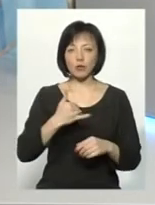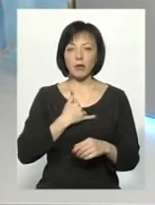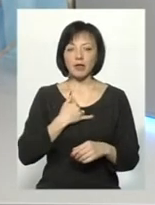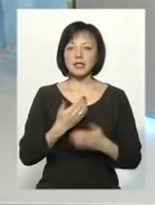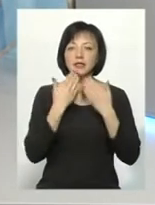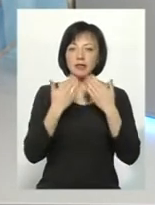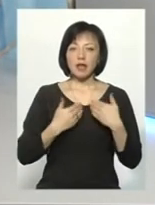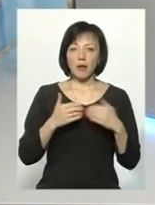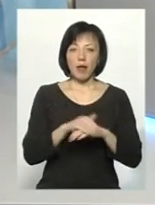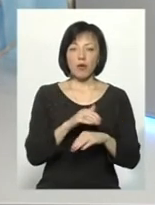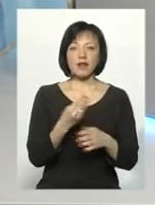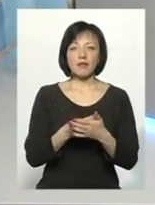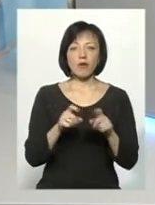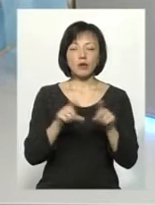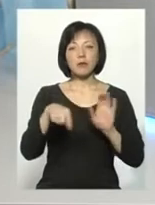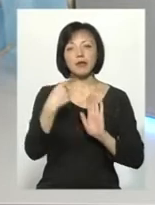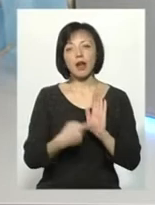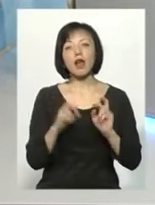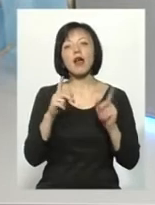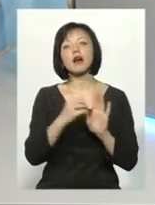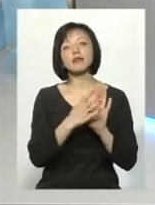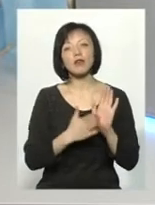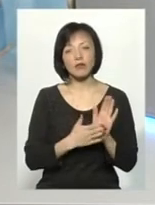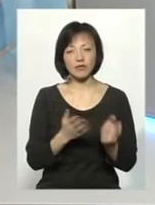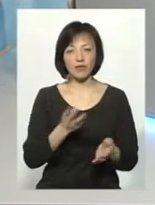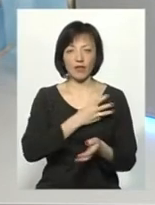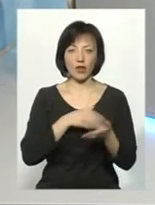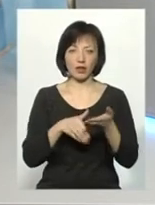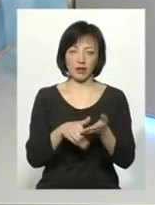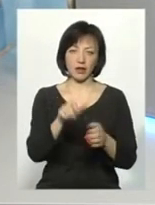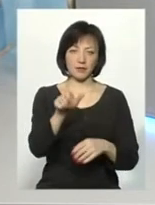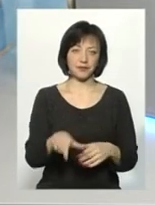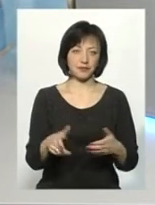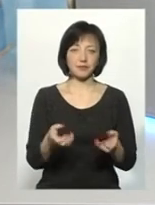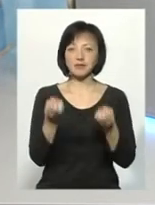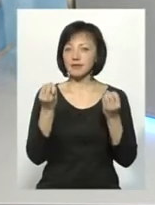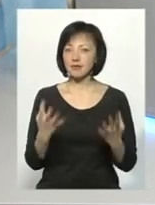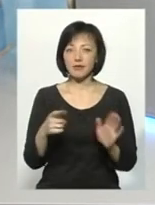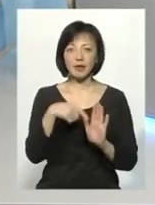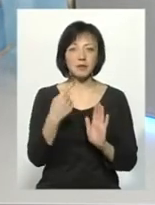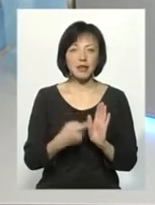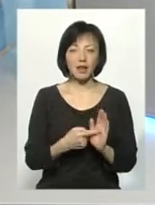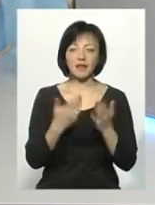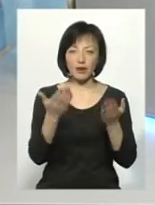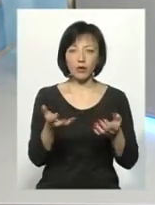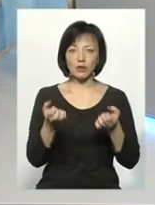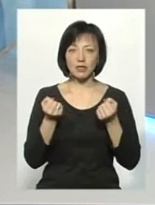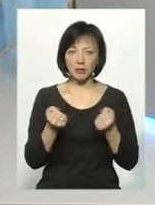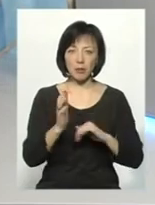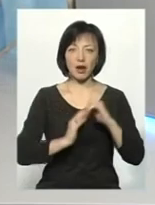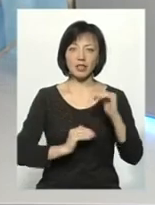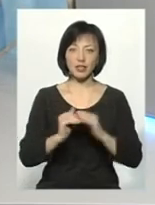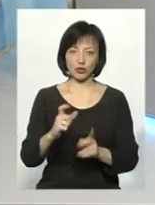звертаються благодійні фонди і питають, а як реєструвати волонтерів? Тобто елементарні питання, на які би ви отримували